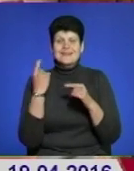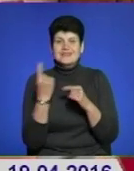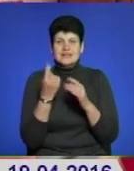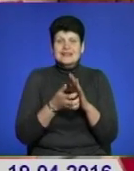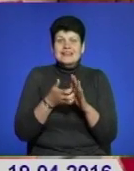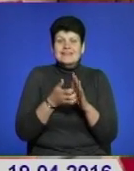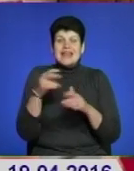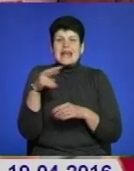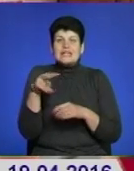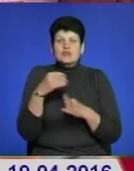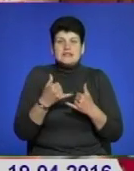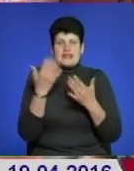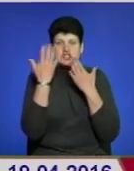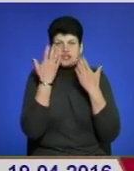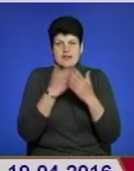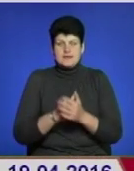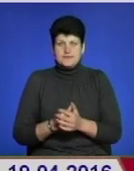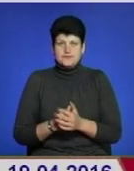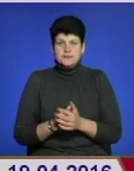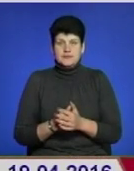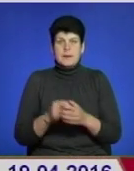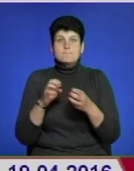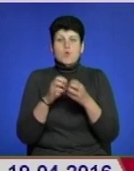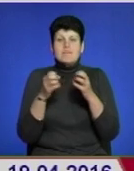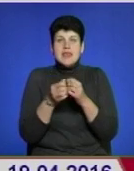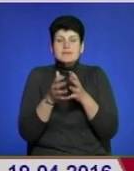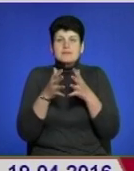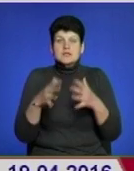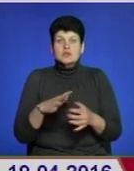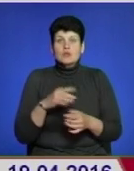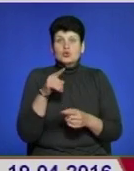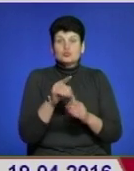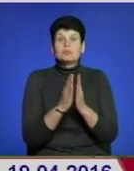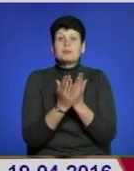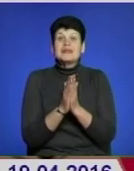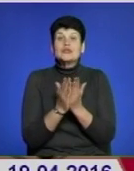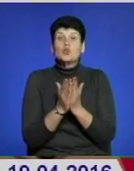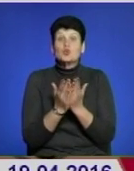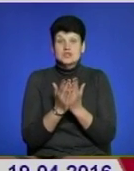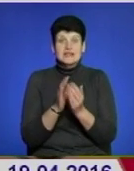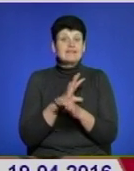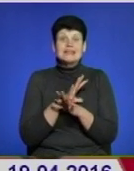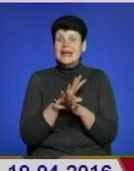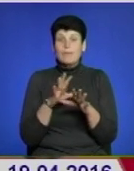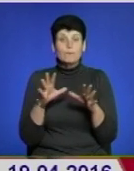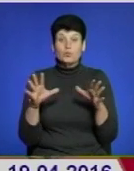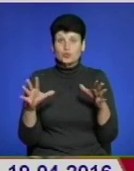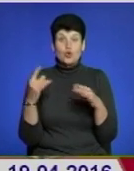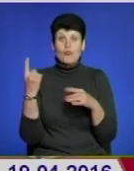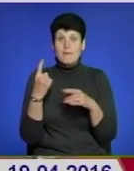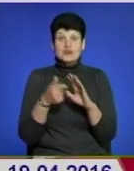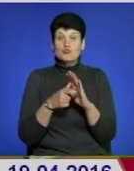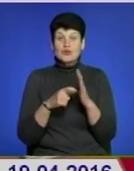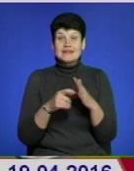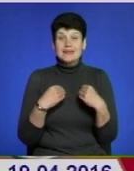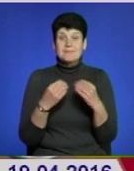літератури для читання на осліп. Проблема найбільша була для нас підручники. Підручників не було. В першому класі